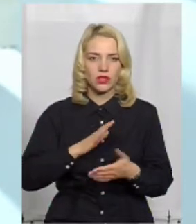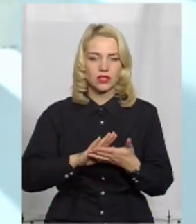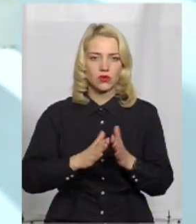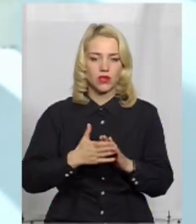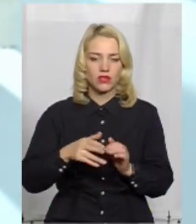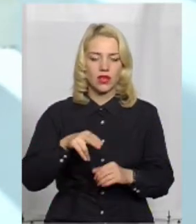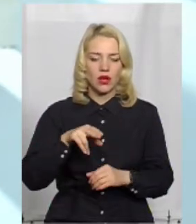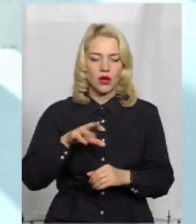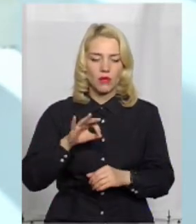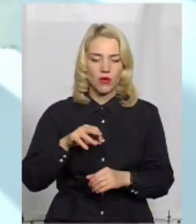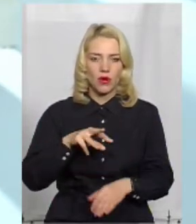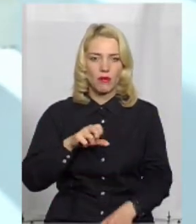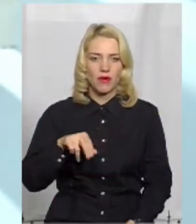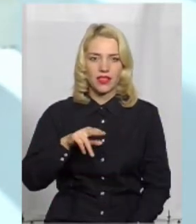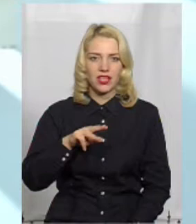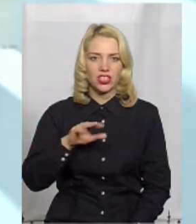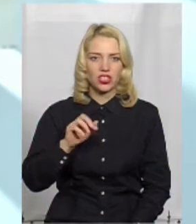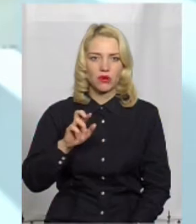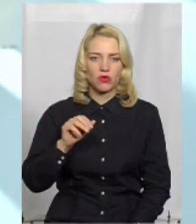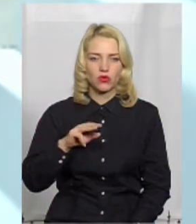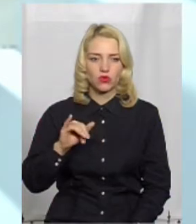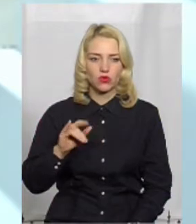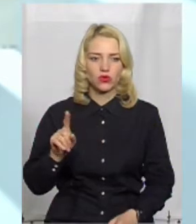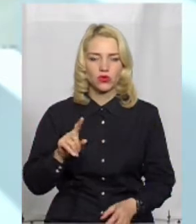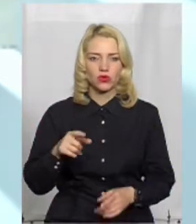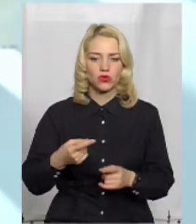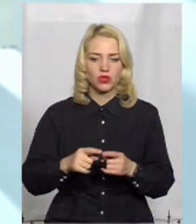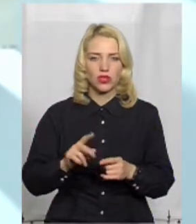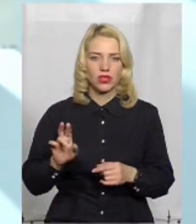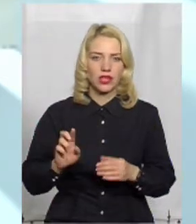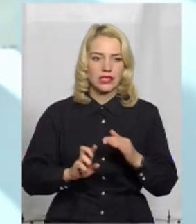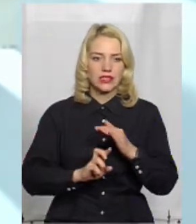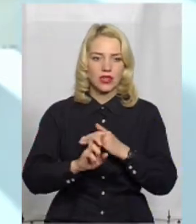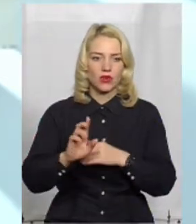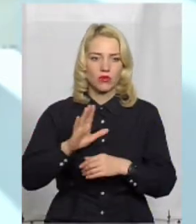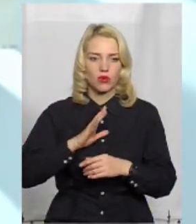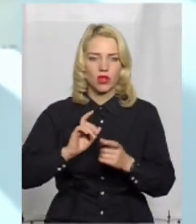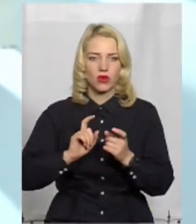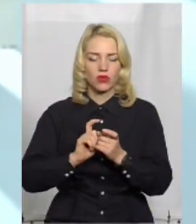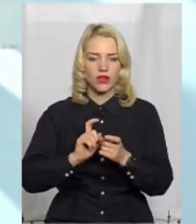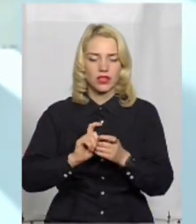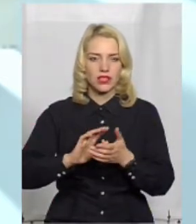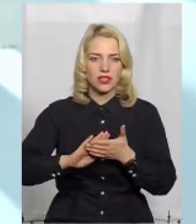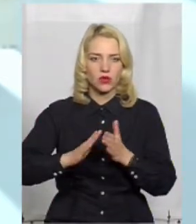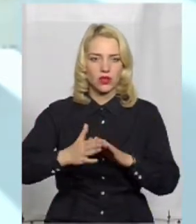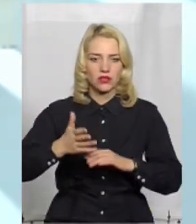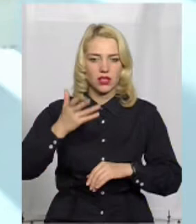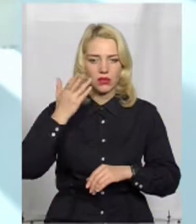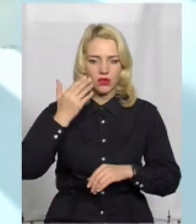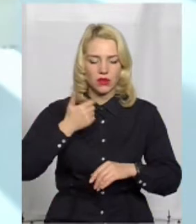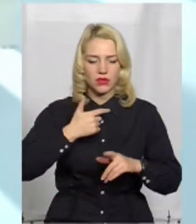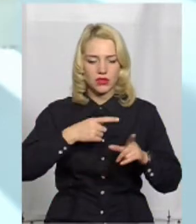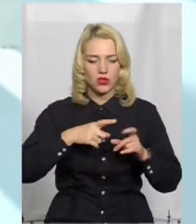щодо одні з церков була конфліктна ситуація. Разом з тим, коли ми